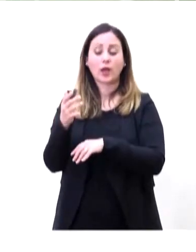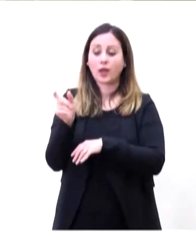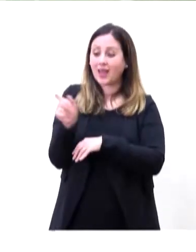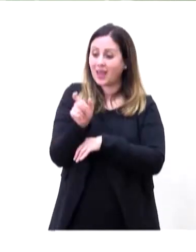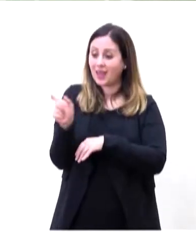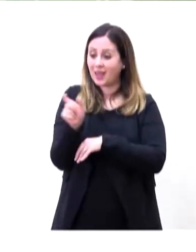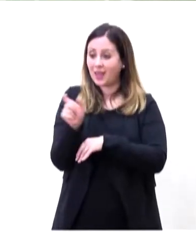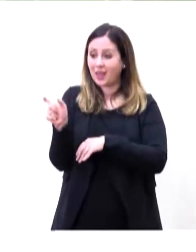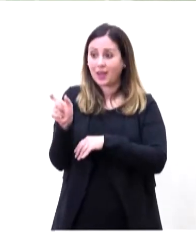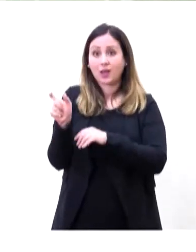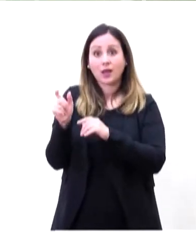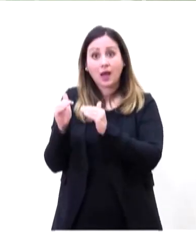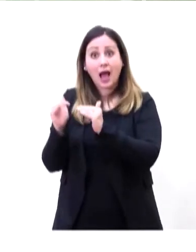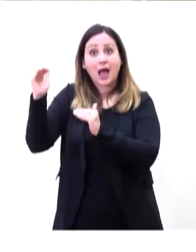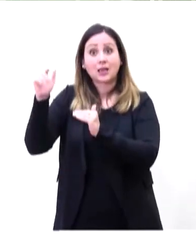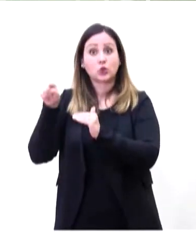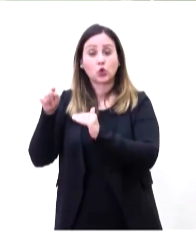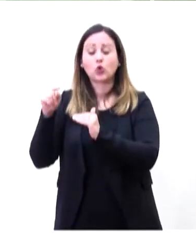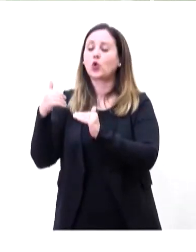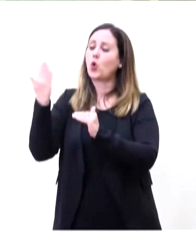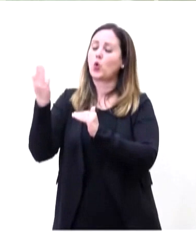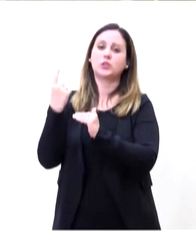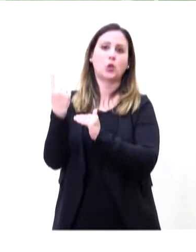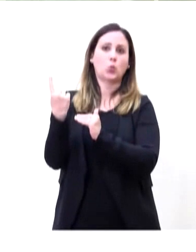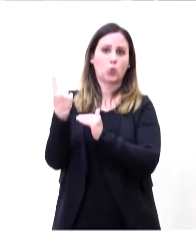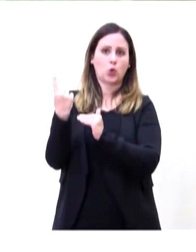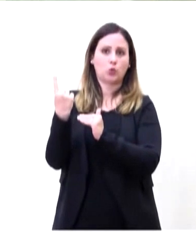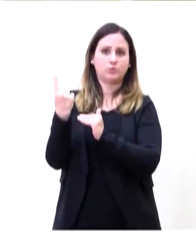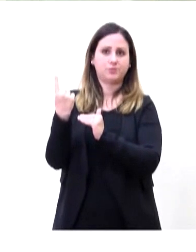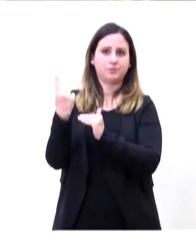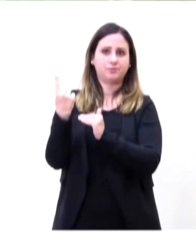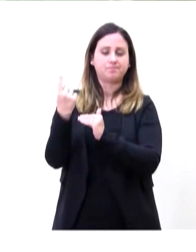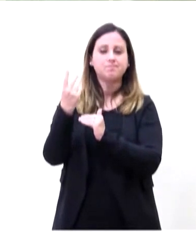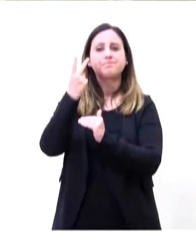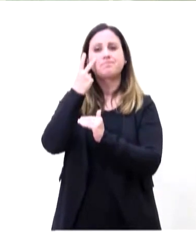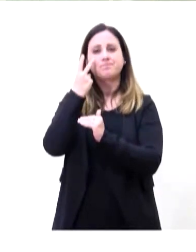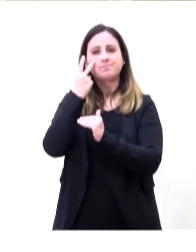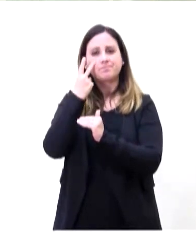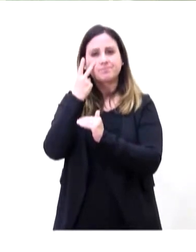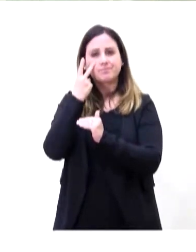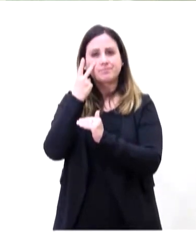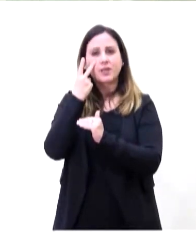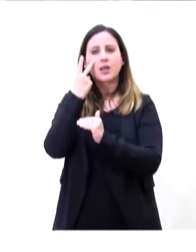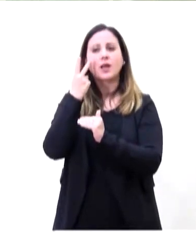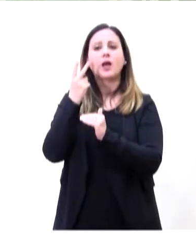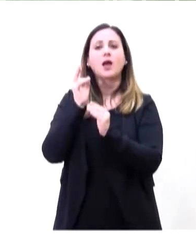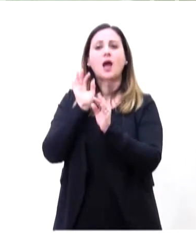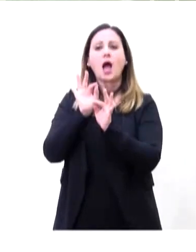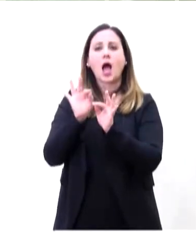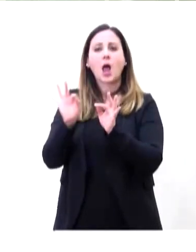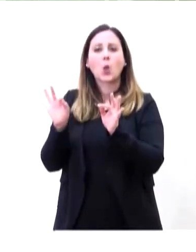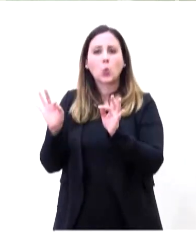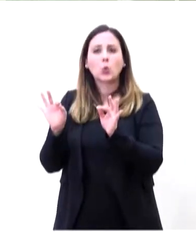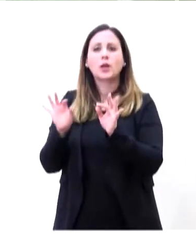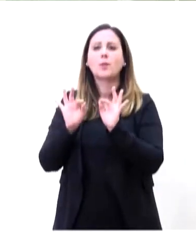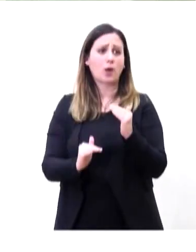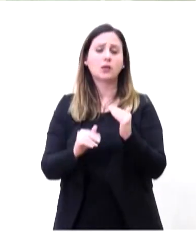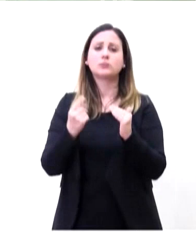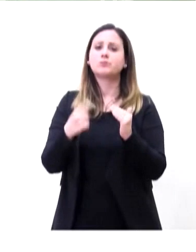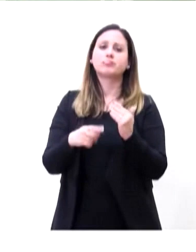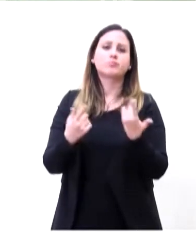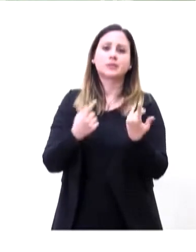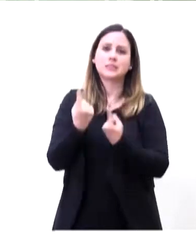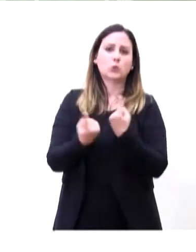elevato supera l'1, ma vedete che molte regioni sono a cavallo di 1, alcune lo superano in maniera sistematica.